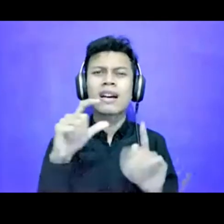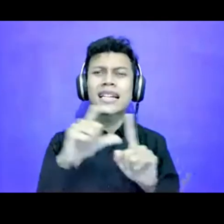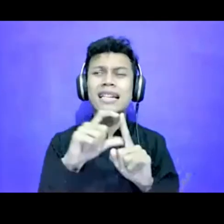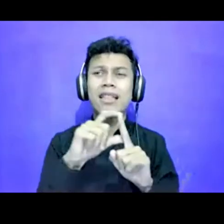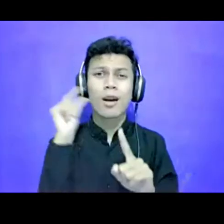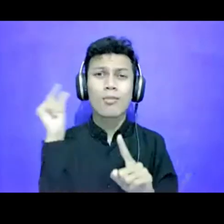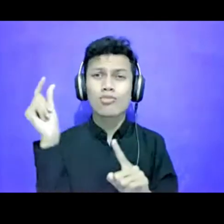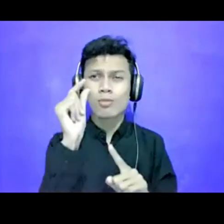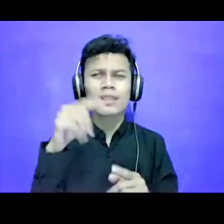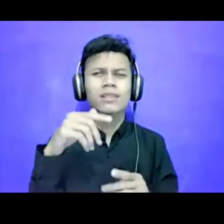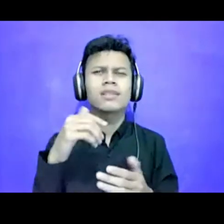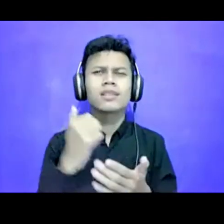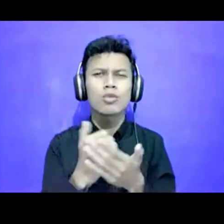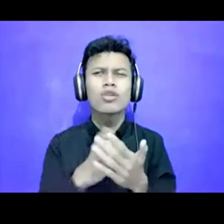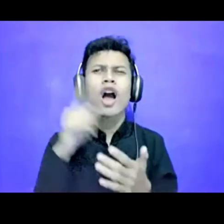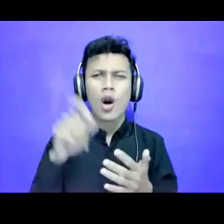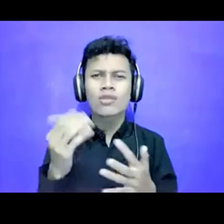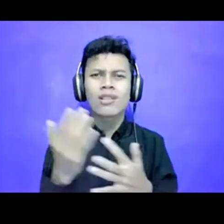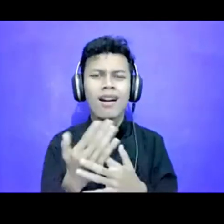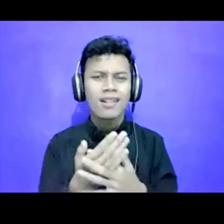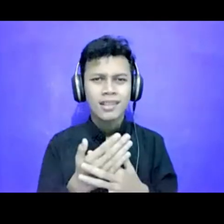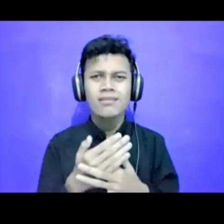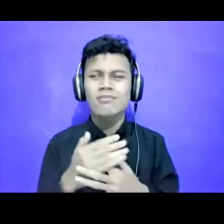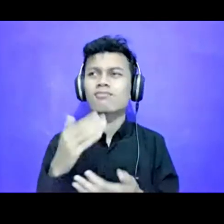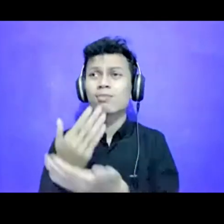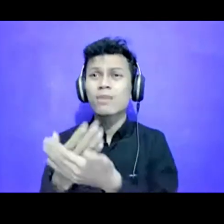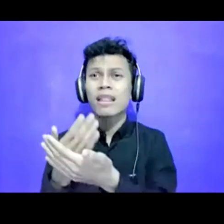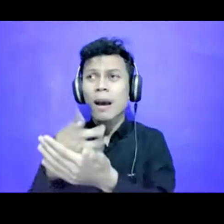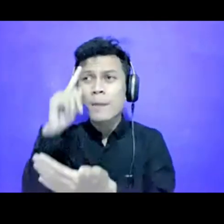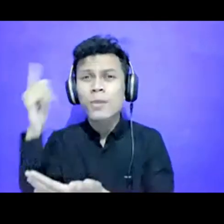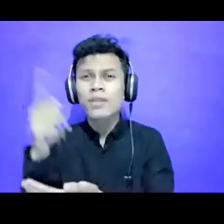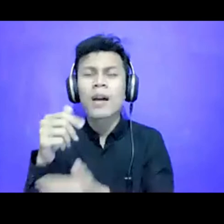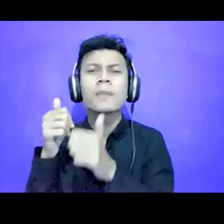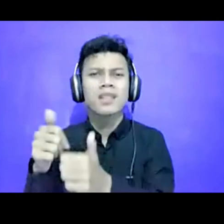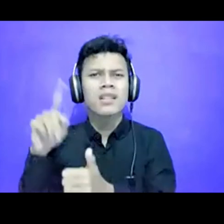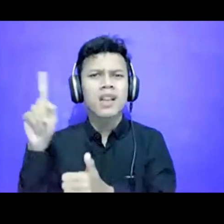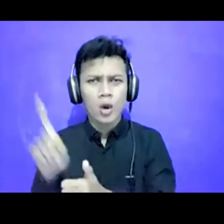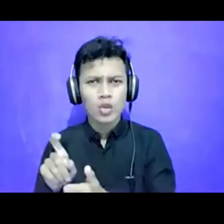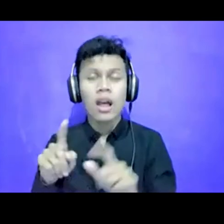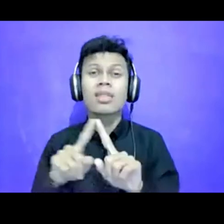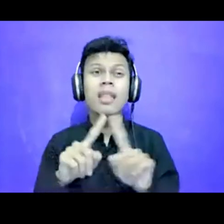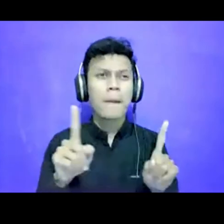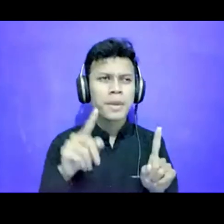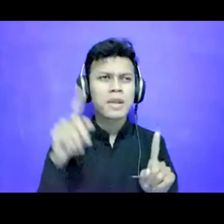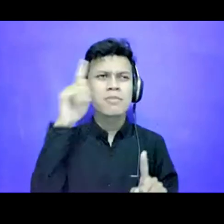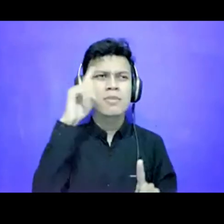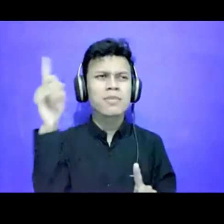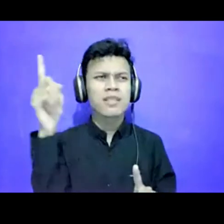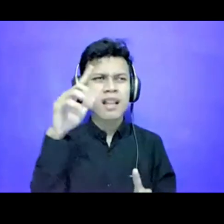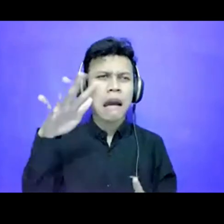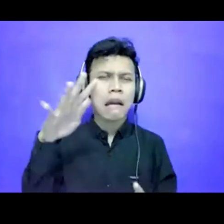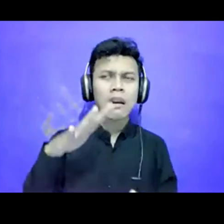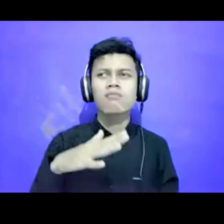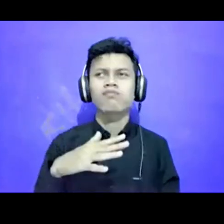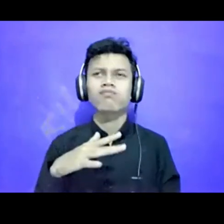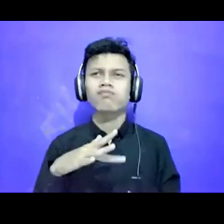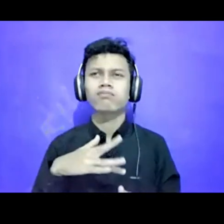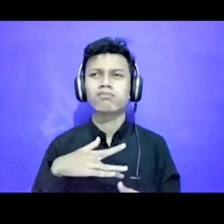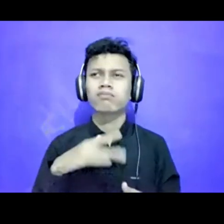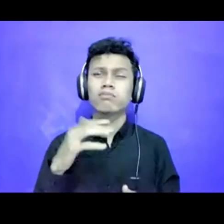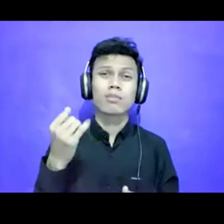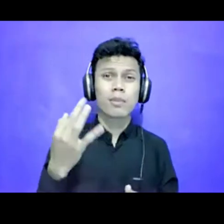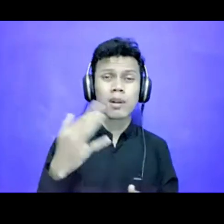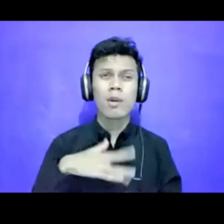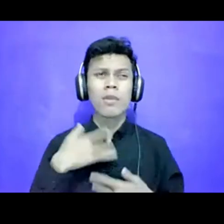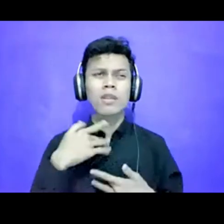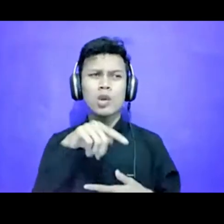ke pemerintah gitu tapi kadang memang pemerintah itu merasa berapa ya merasa bahwa oh ini itu